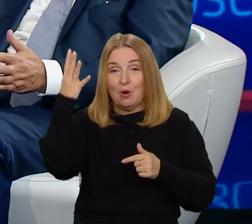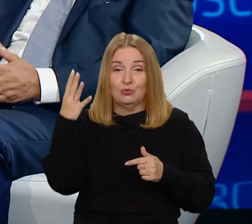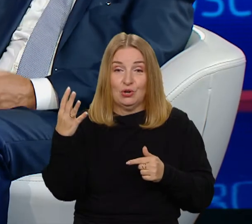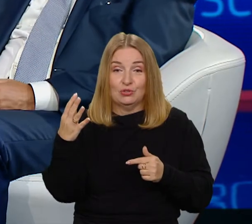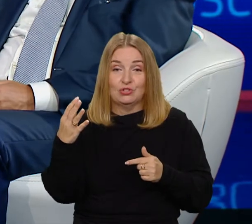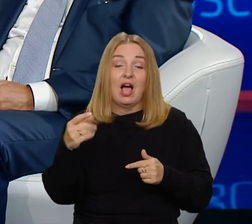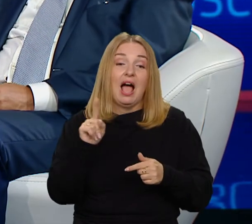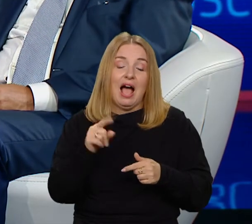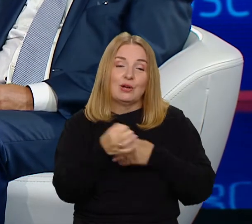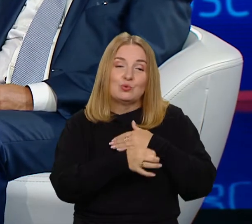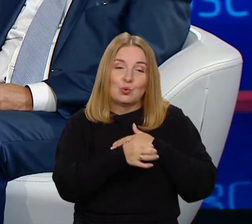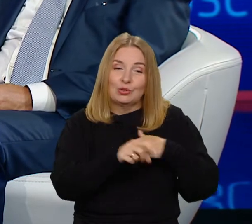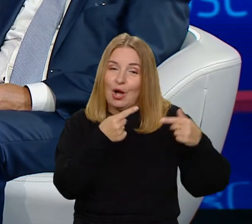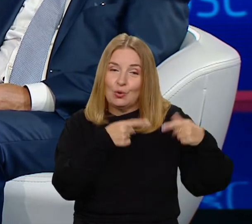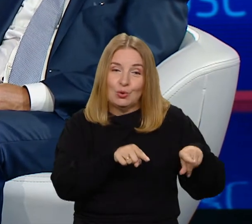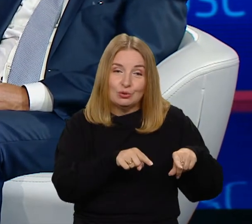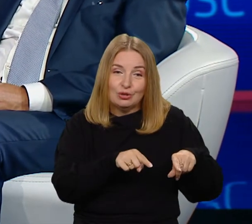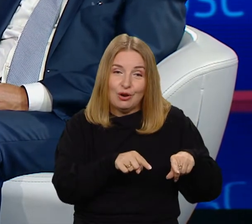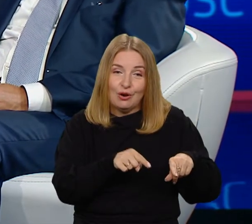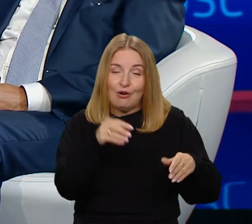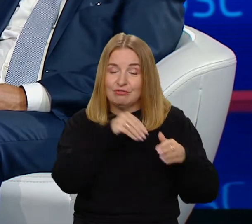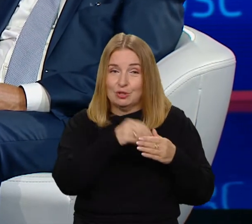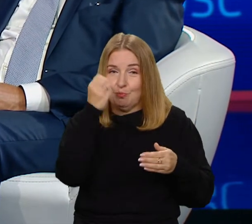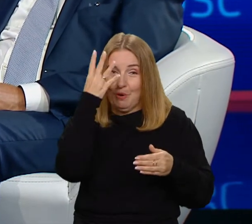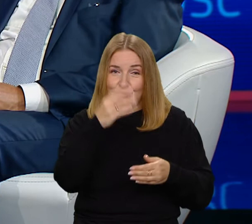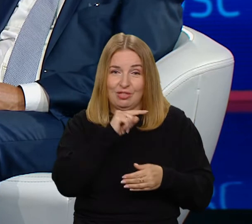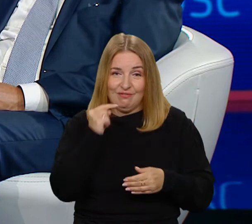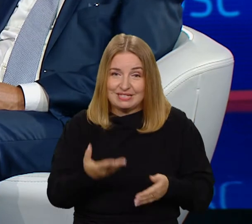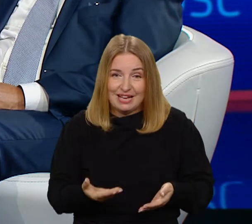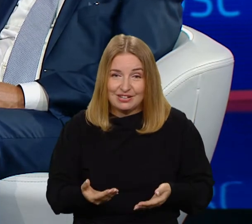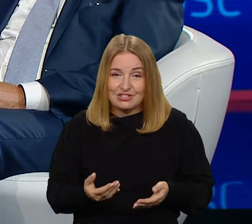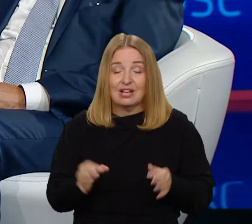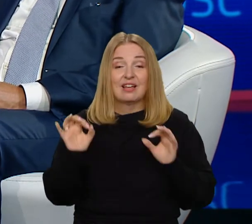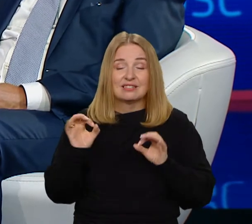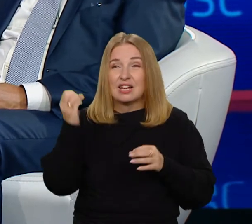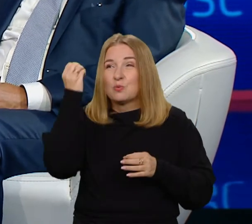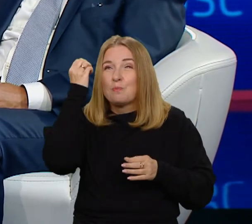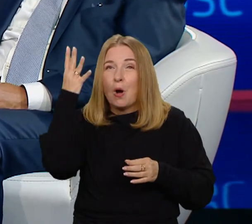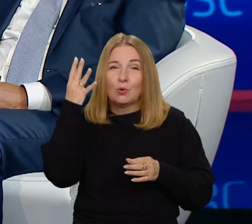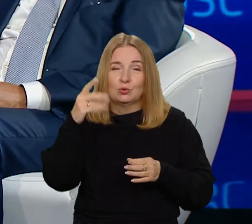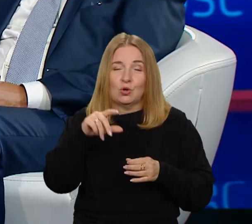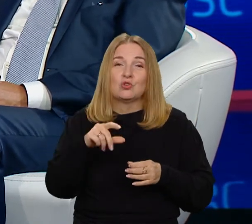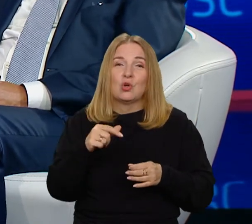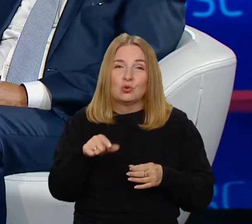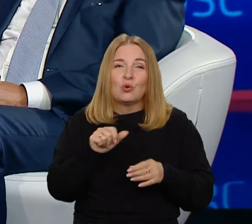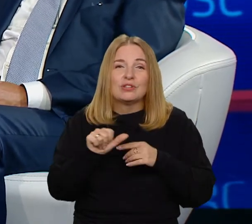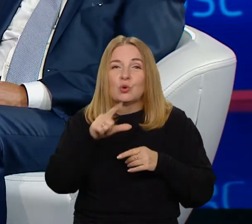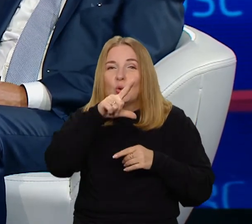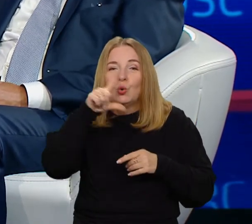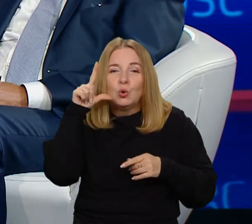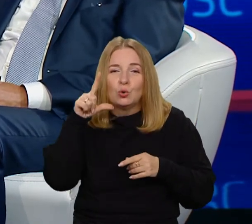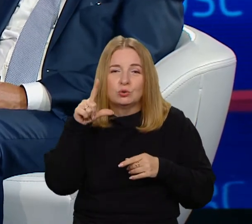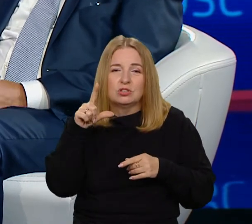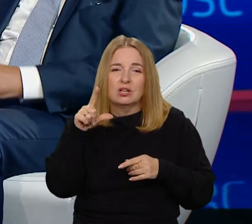mądrości. Zwróćcie państwo uwagę, że mądrość jest takim dobrem rzadkim, że ludzkość od zarania wieków poszukiwała ludzi